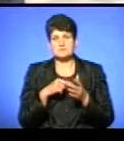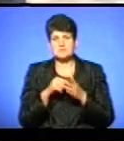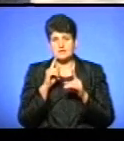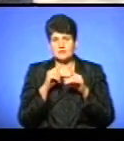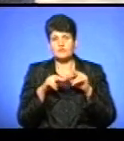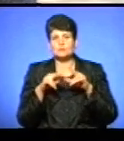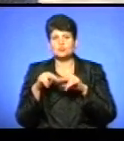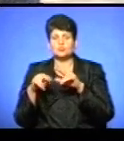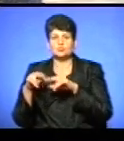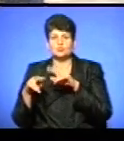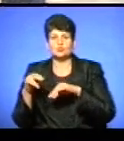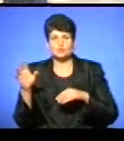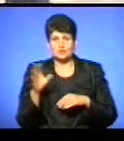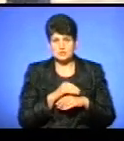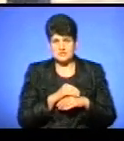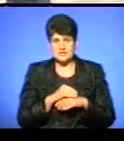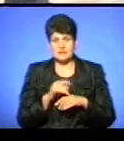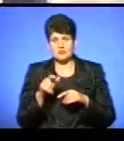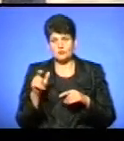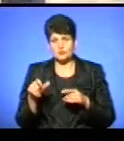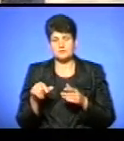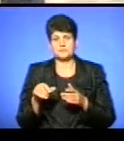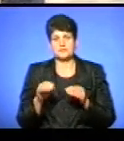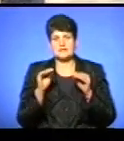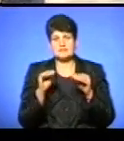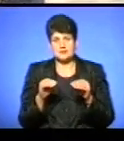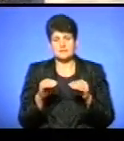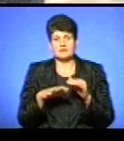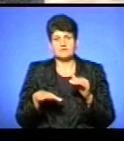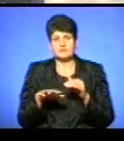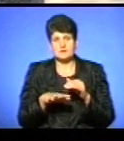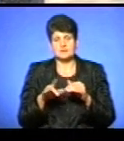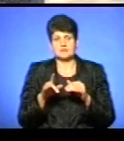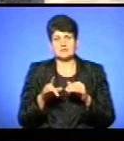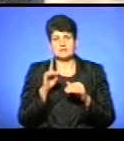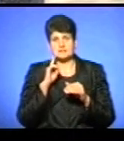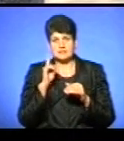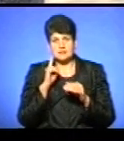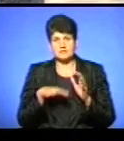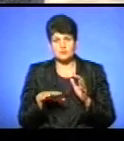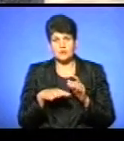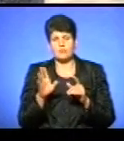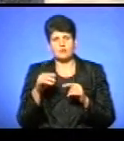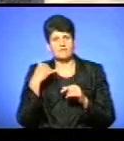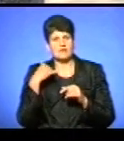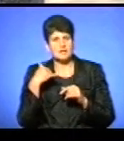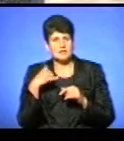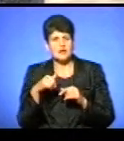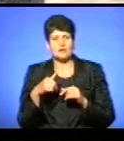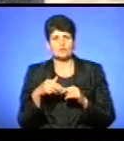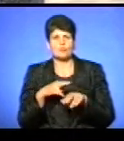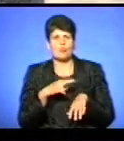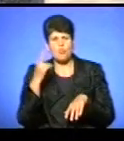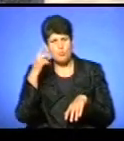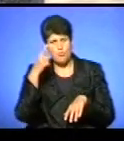забудовуються. Відповідно, мешканці переставляють свої автомобілі в двори, ставлять їх на зелені зони, потім сусіди вимушені викликати поліцію, то є бардак, то не є правильно.